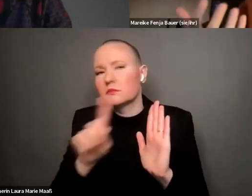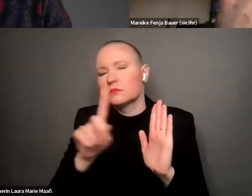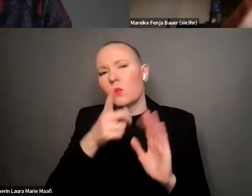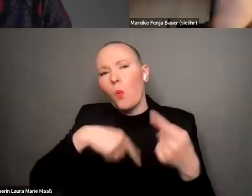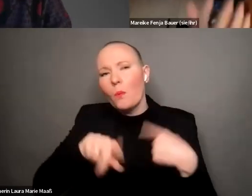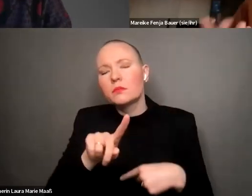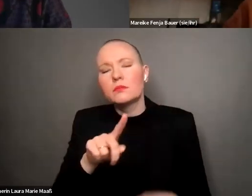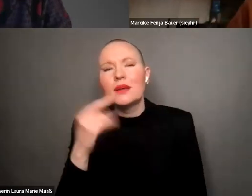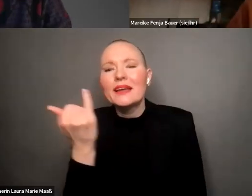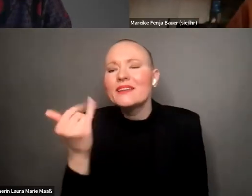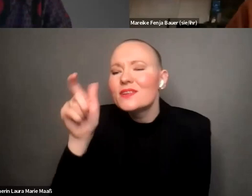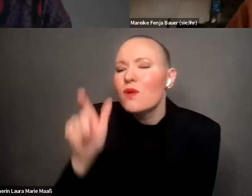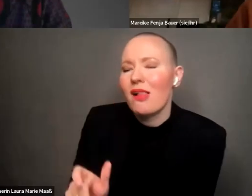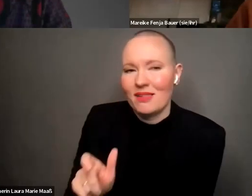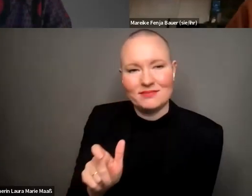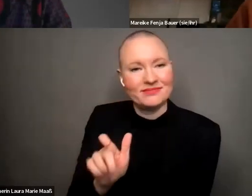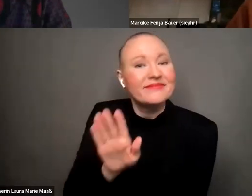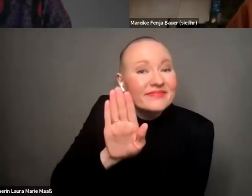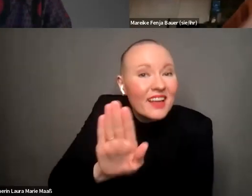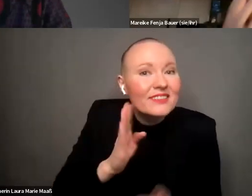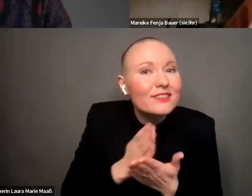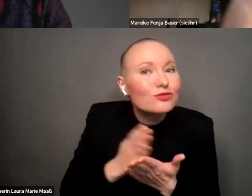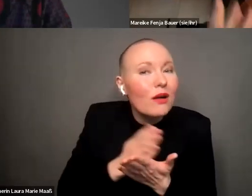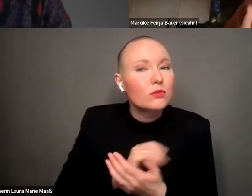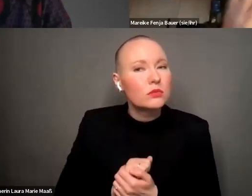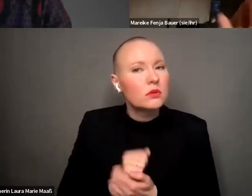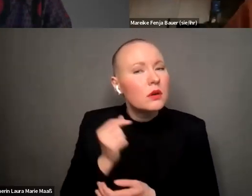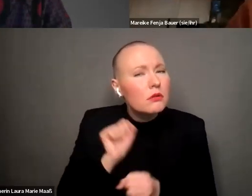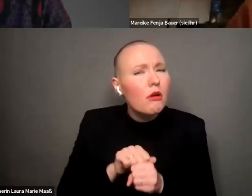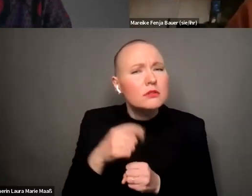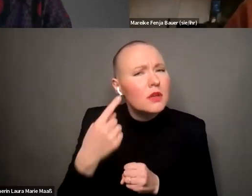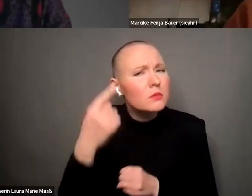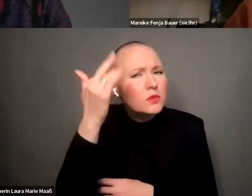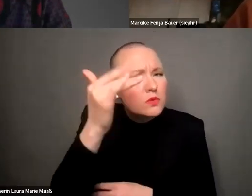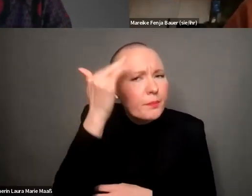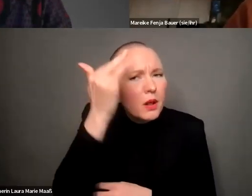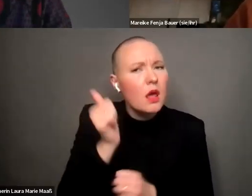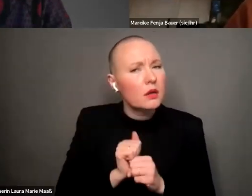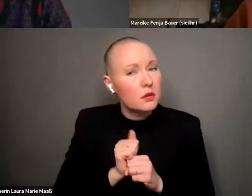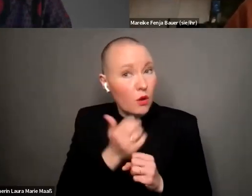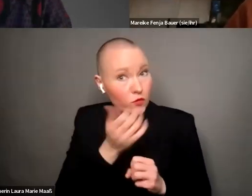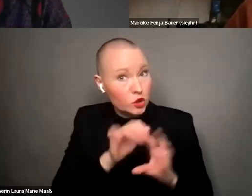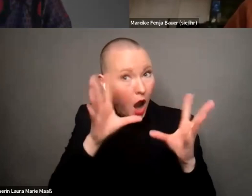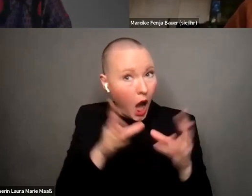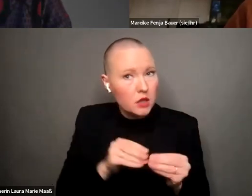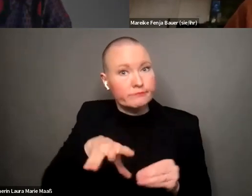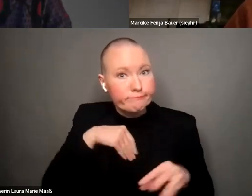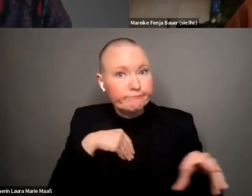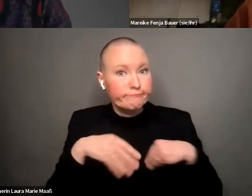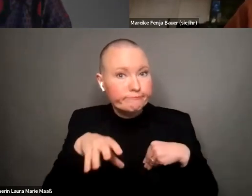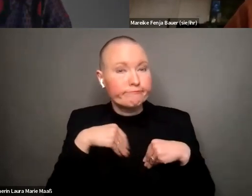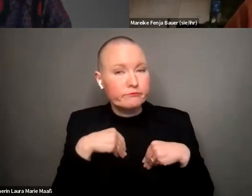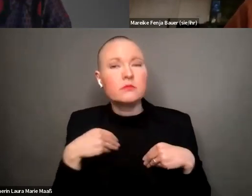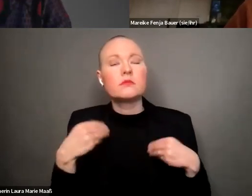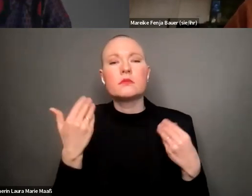ja es liegt an die du kannst die entscheidung treffen sozusagen und der feminismus will dich aber eigentlich aus seiner natürlichen rolle rausrängen